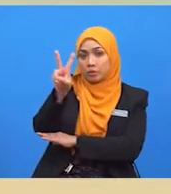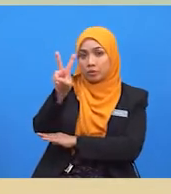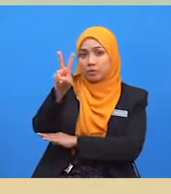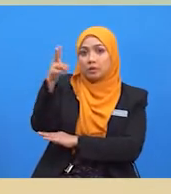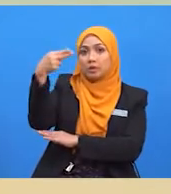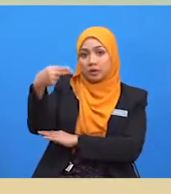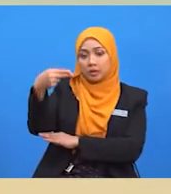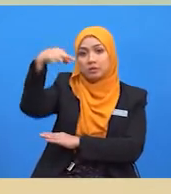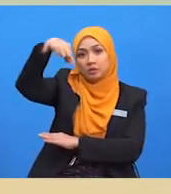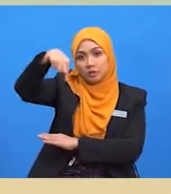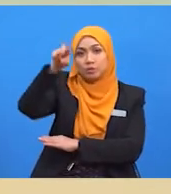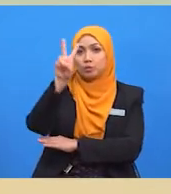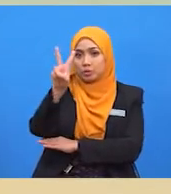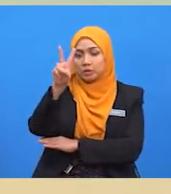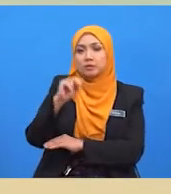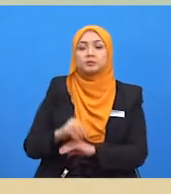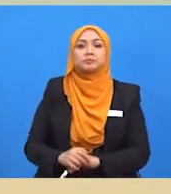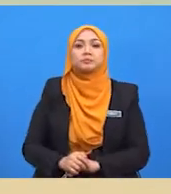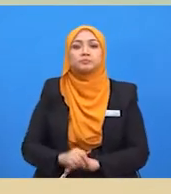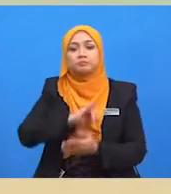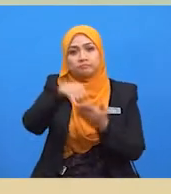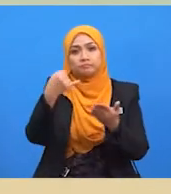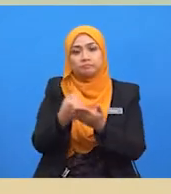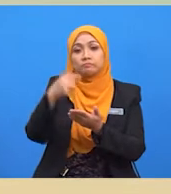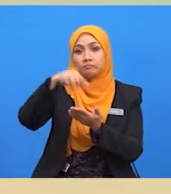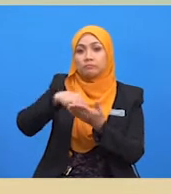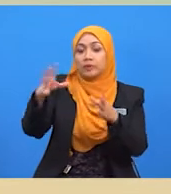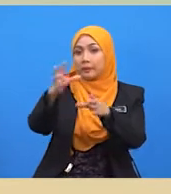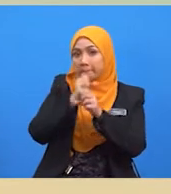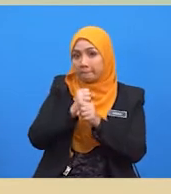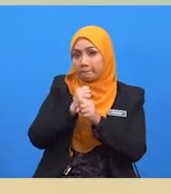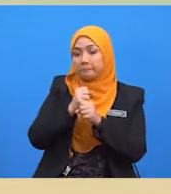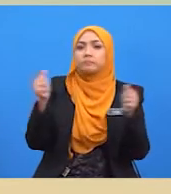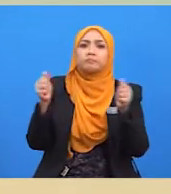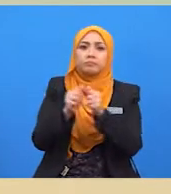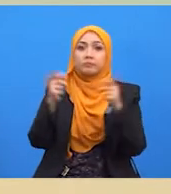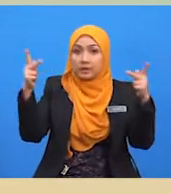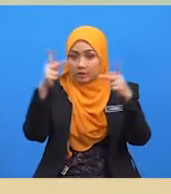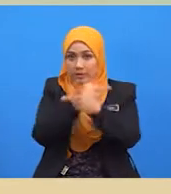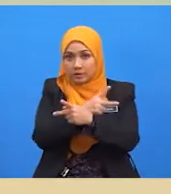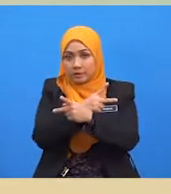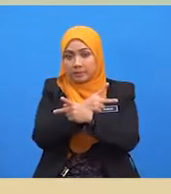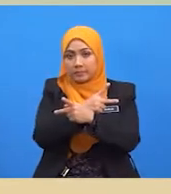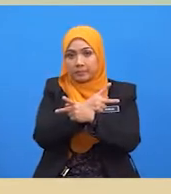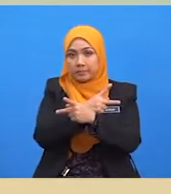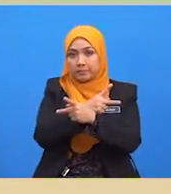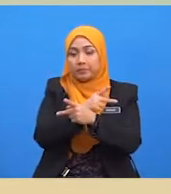-HQ2. Jumlah hasil ini diperoleh dengan mendarapkan